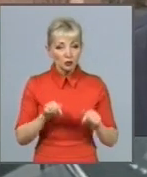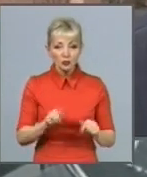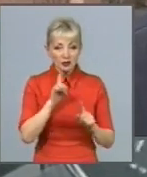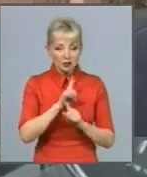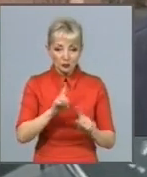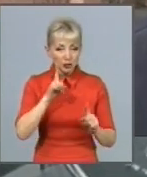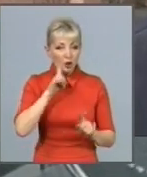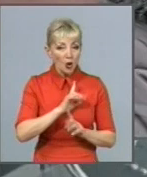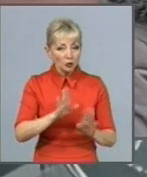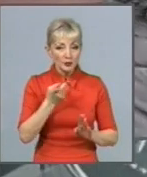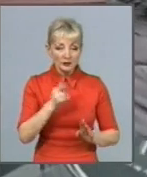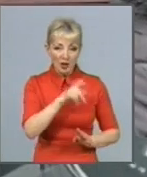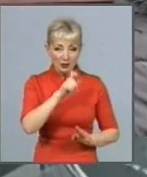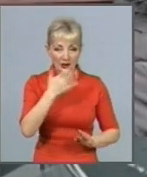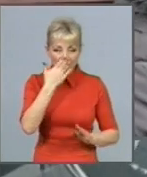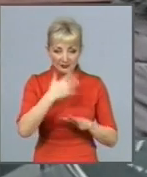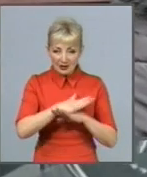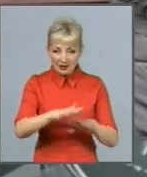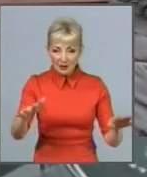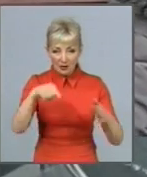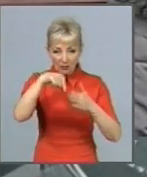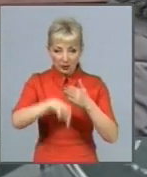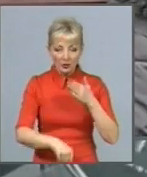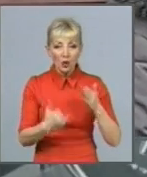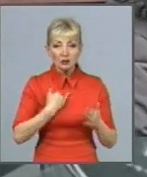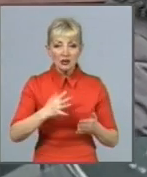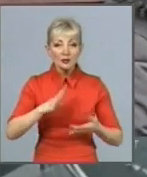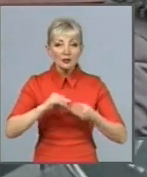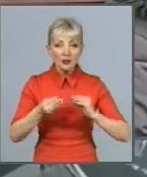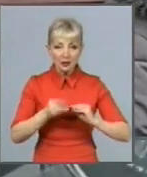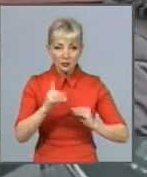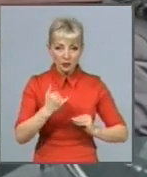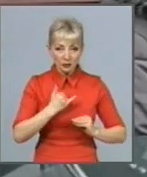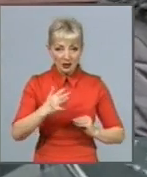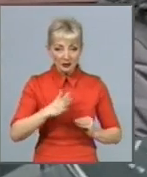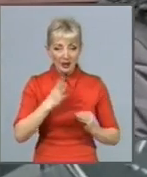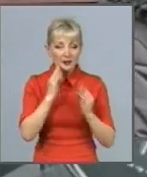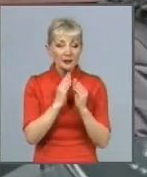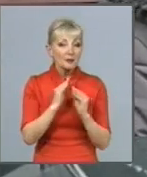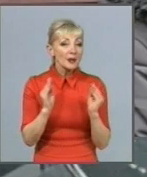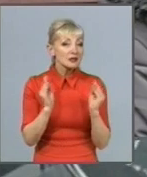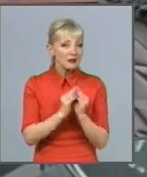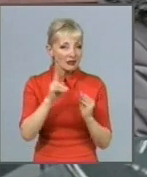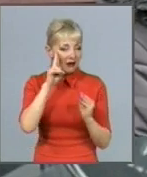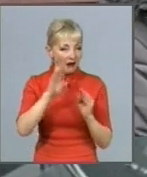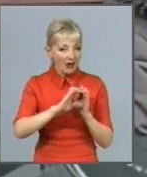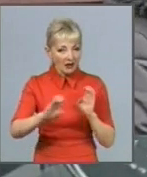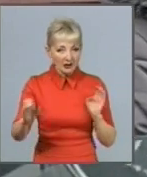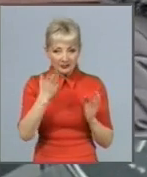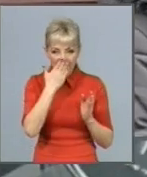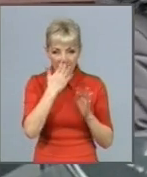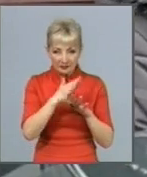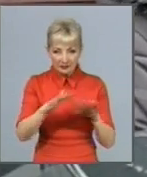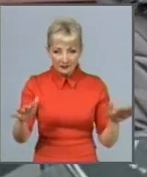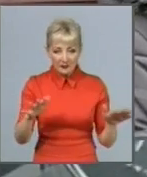з запахом в підвале. У нас були проблеми з тим, що у нас були выброси постоянной канализации. Ну, в принципі, реагували всегда быстро